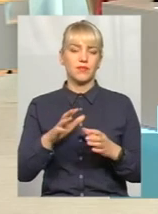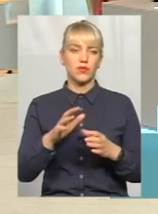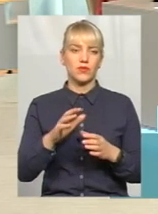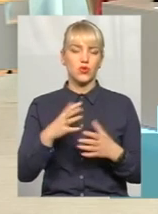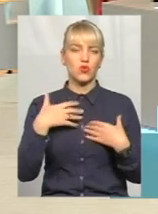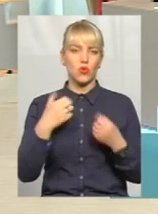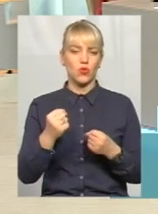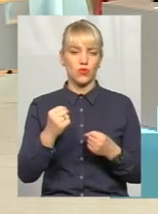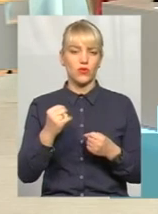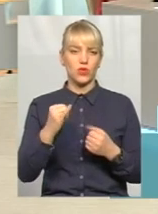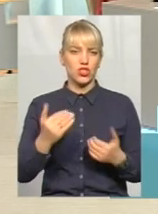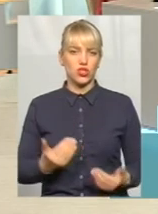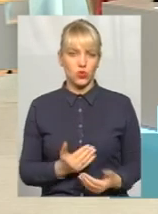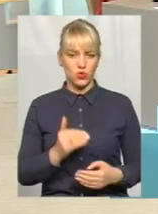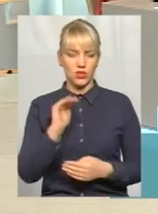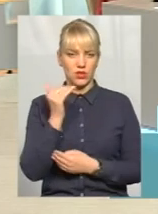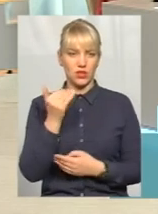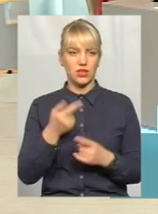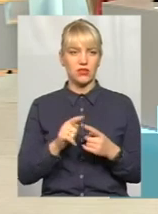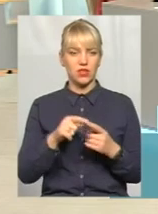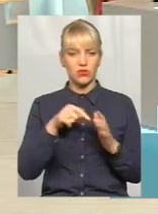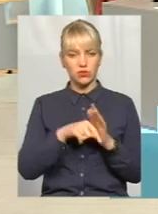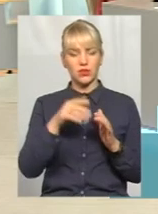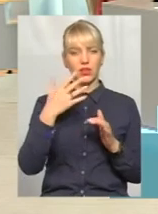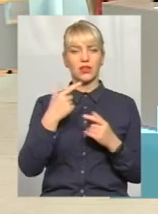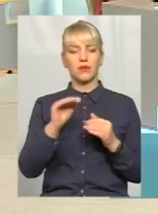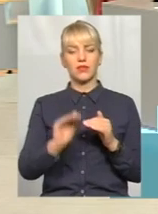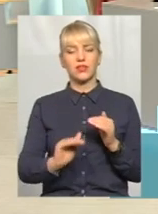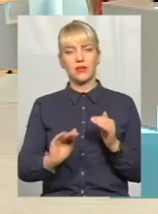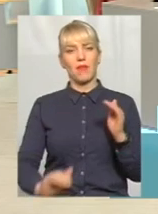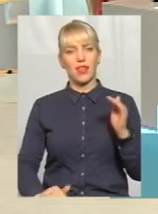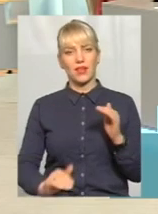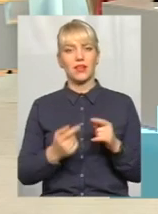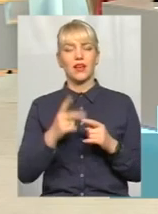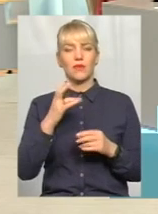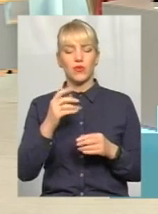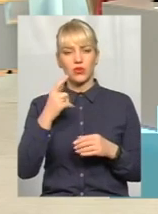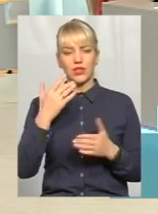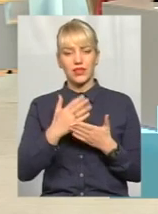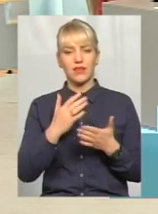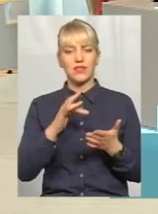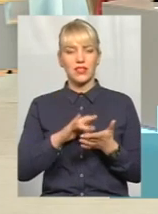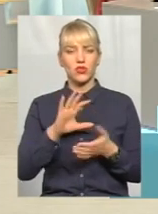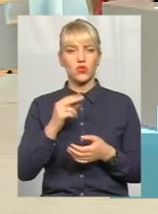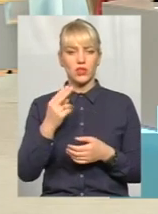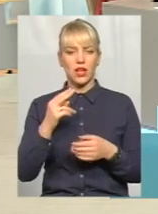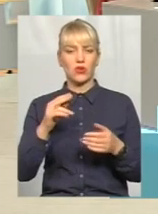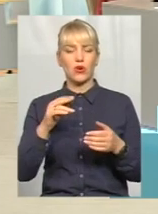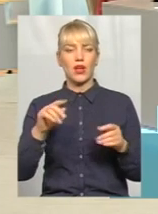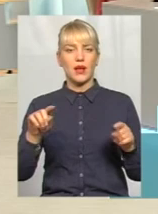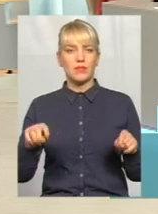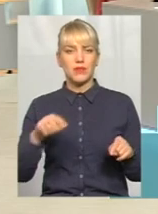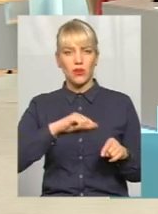розумієте, це в більшості свої, там де менше діти. Але за минулий рік до Центрів соціально-психологічної реабілітації